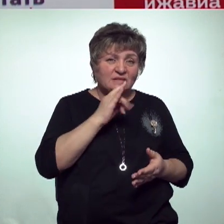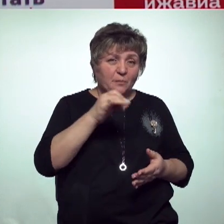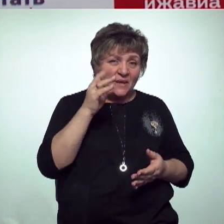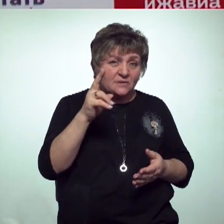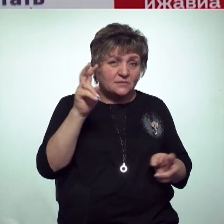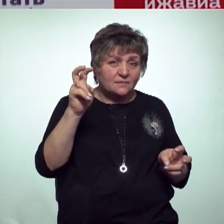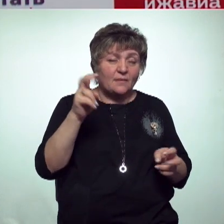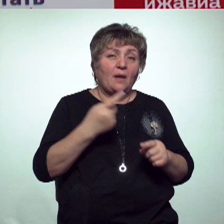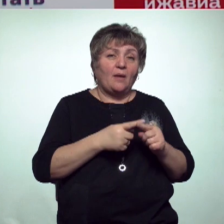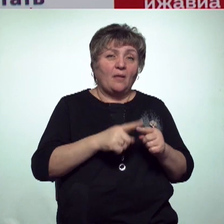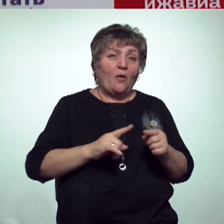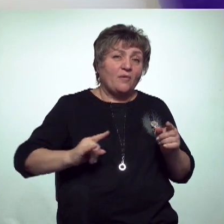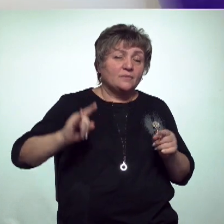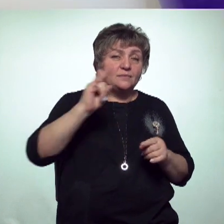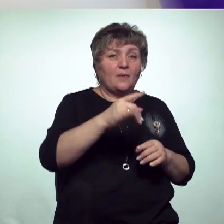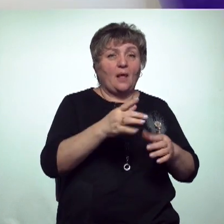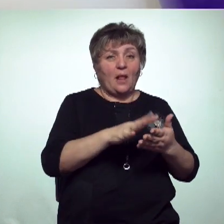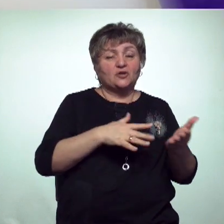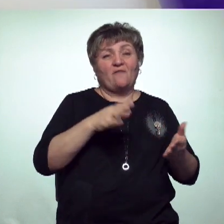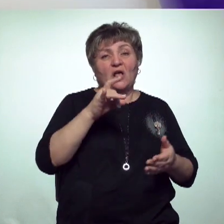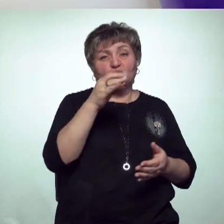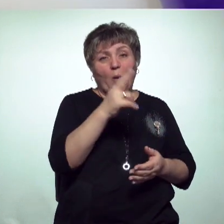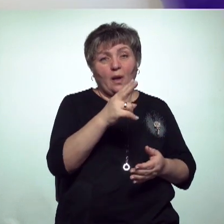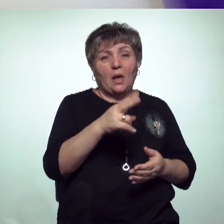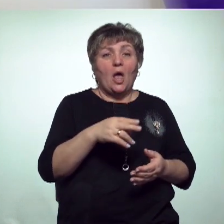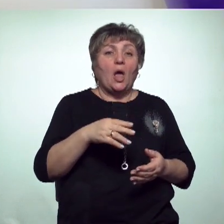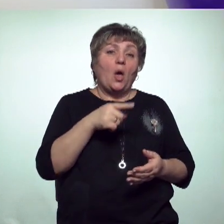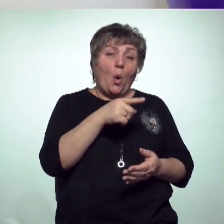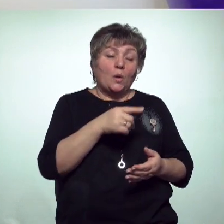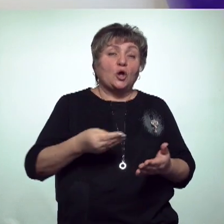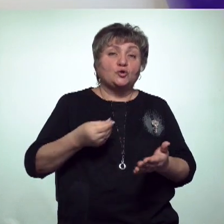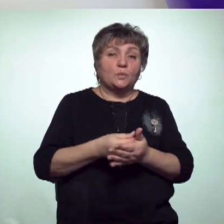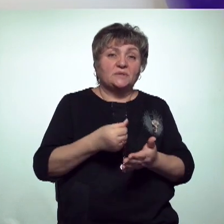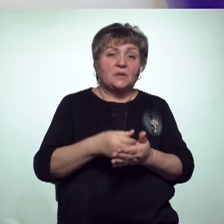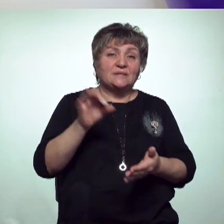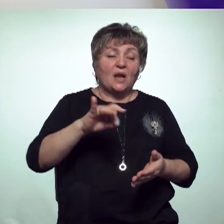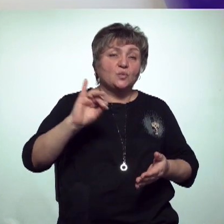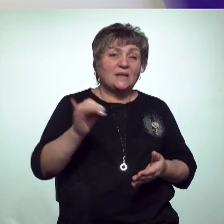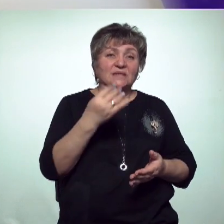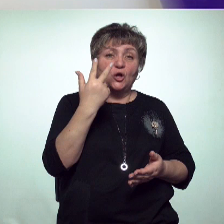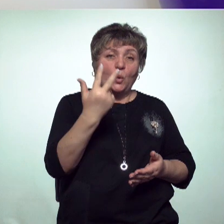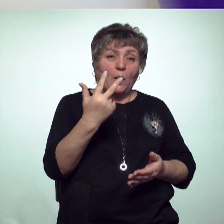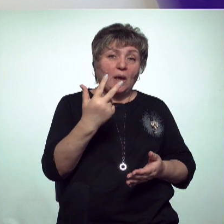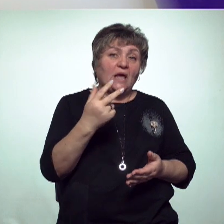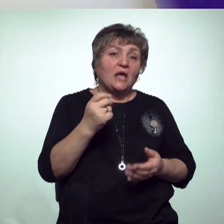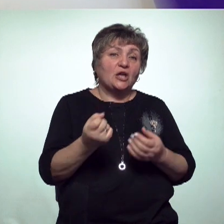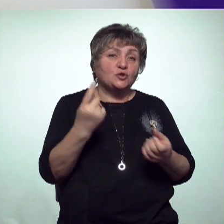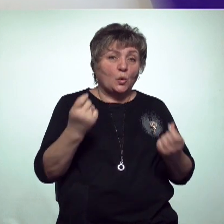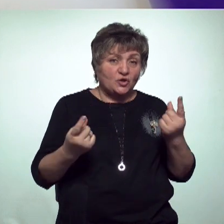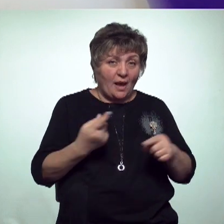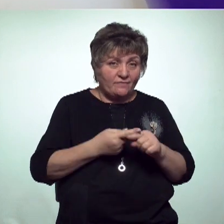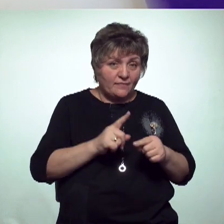И оттуда разлет дальше на восток. Рейс субсидируемый. То есть он финансируется сразу из трех источников. Это